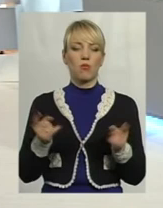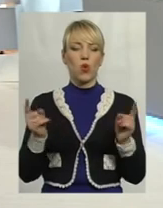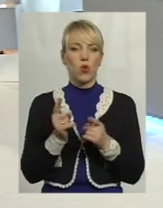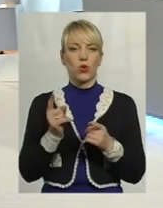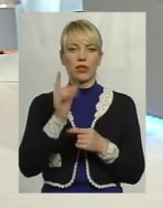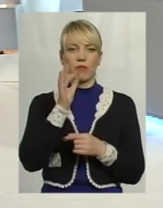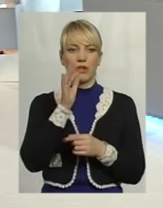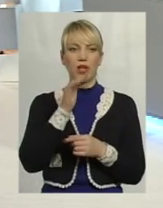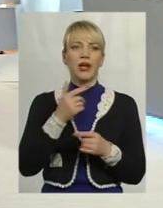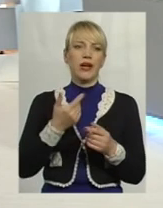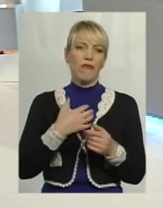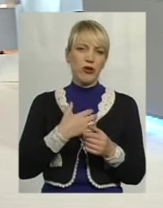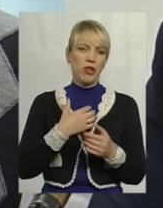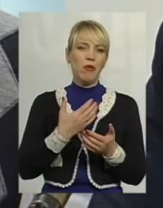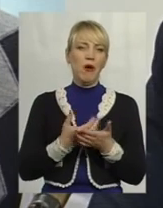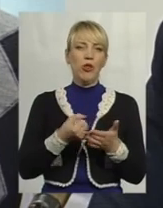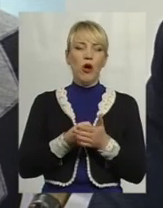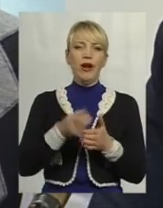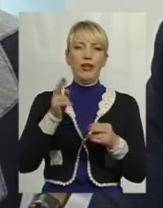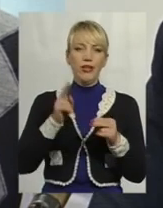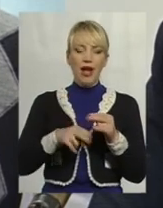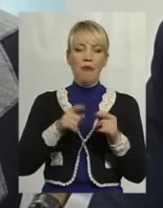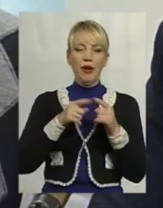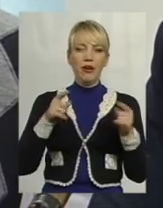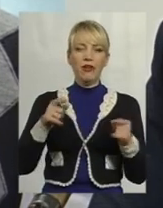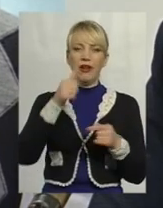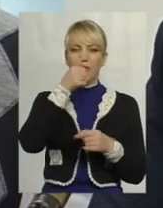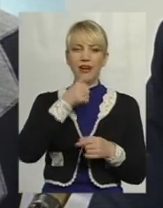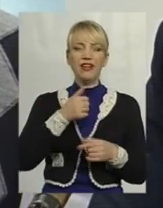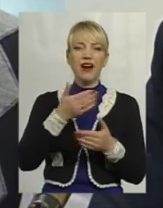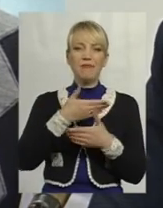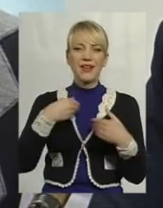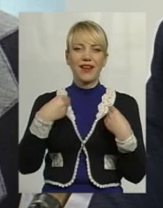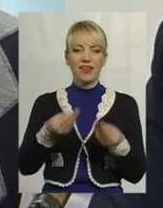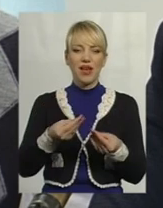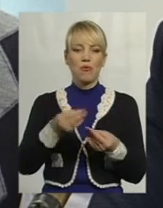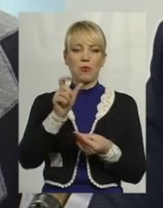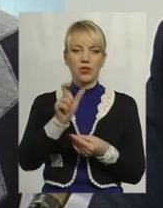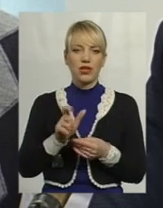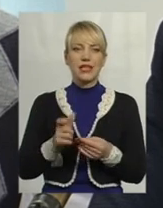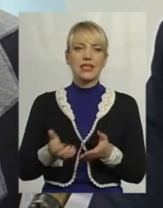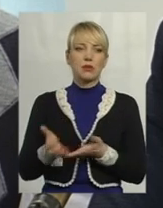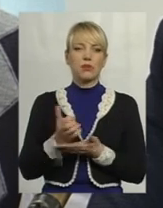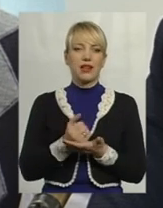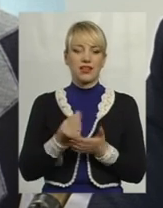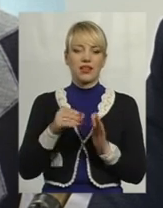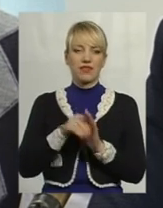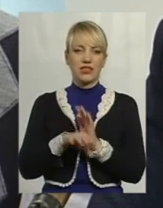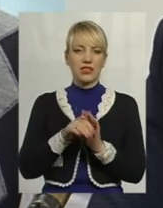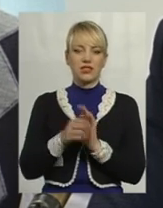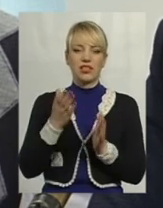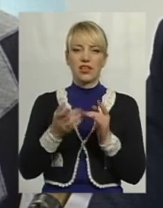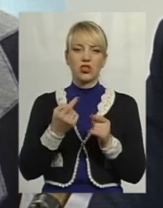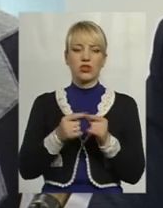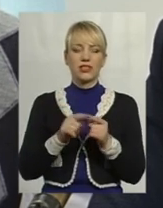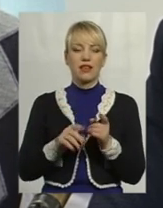періодом. В основному, до кінця поточного місяця ми даємо клієнту можливість назбирати інвестицію. Якщо цей збір